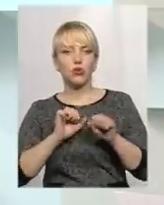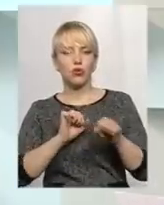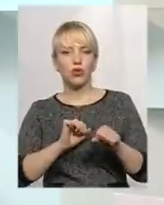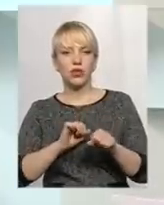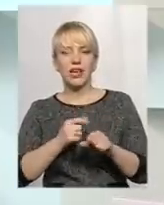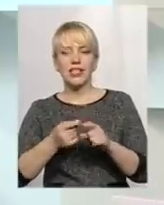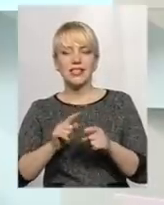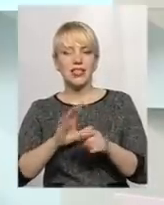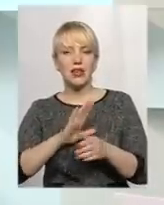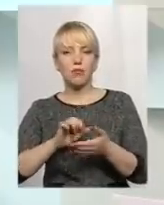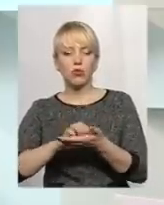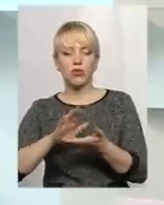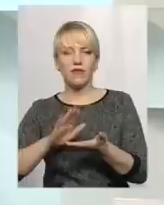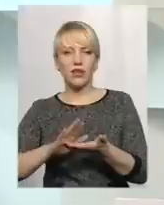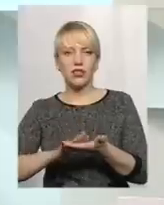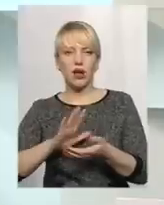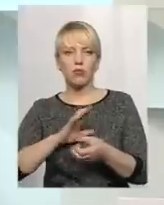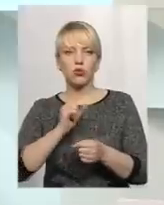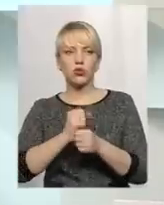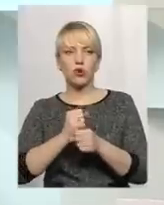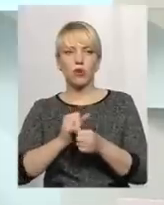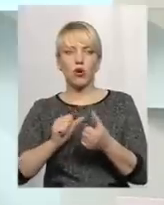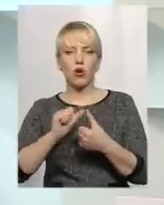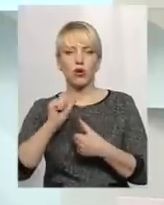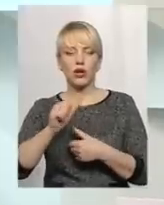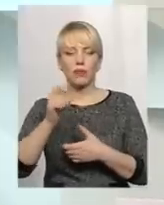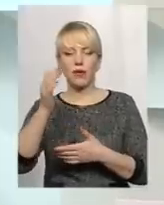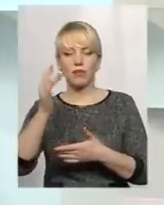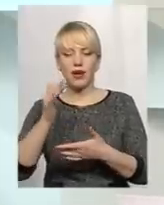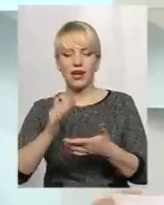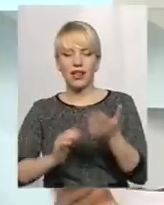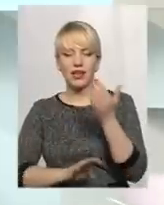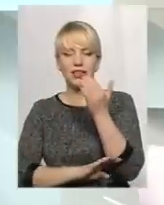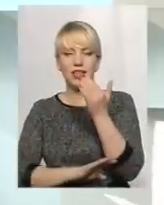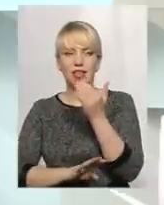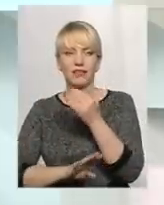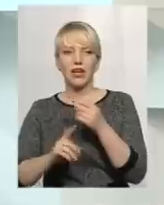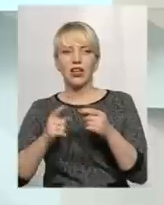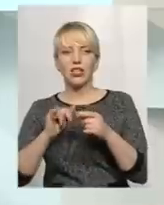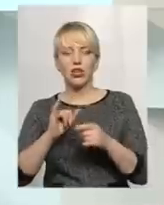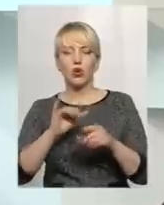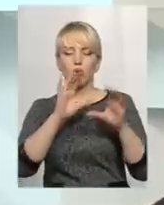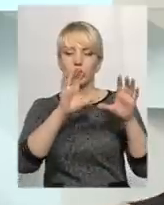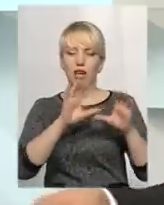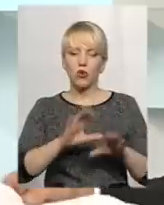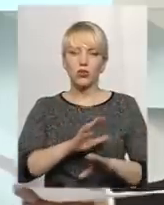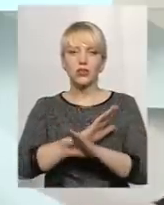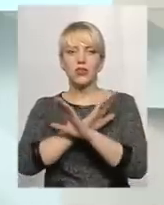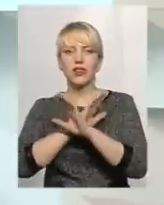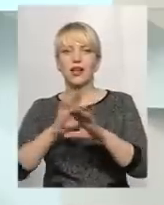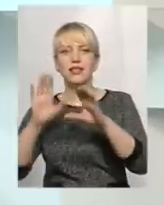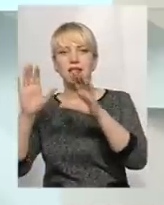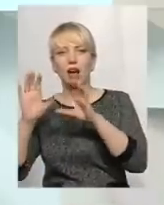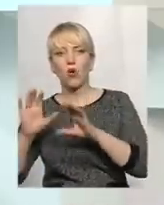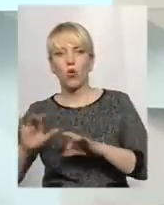не зафіксовано, а ще й зроблено окремий перелік дерев і службою охорони, і фактично узаконено незаконні дії, які були